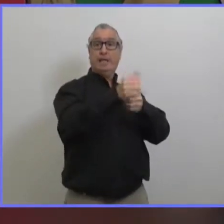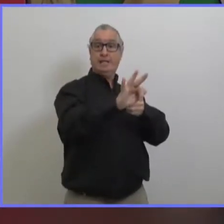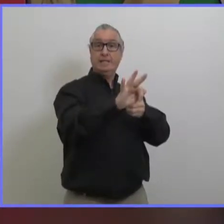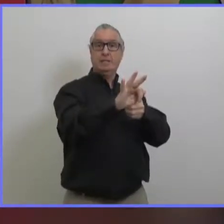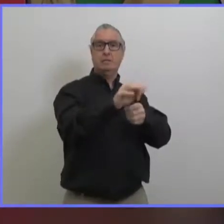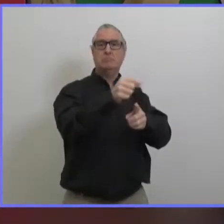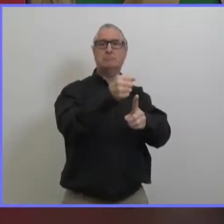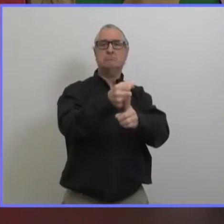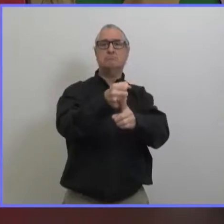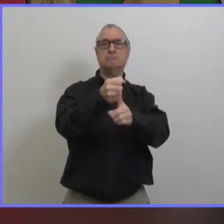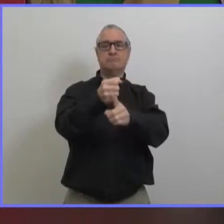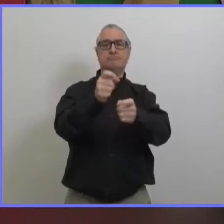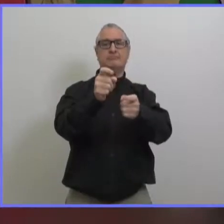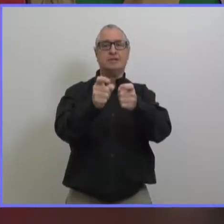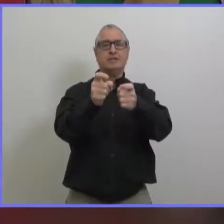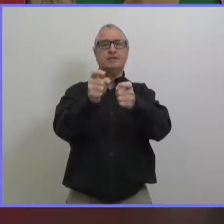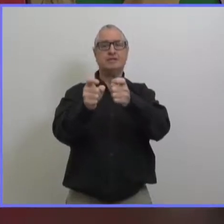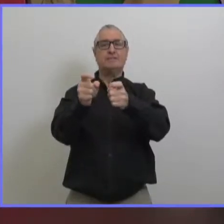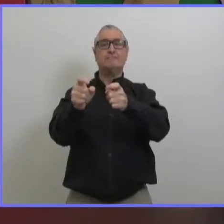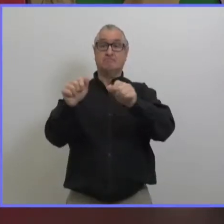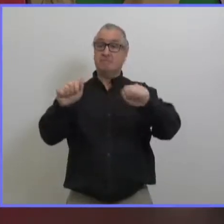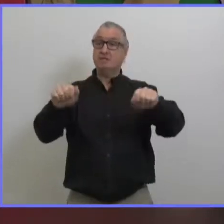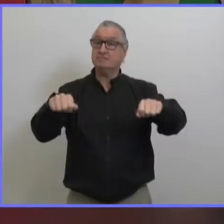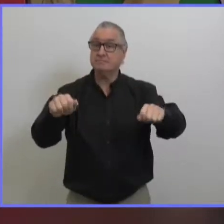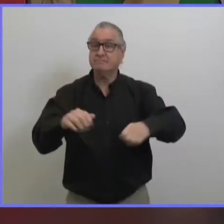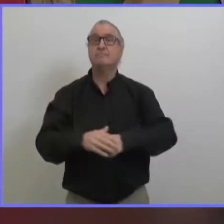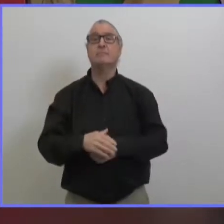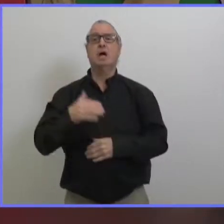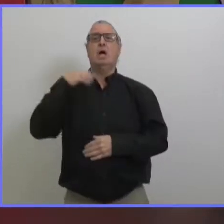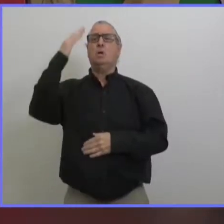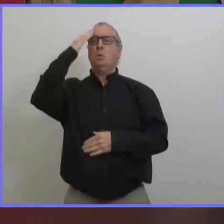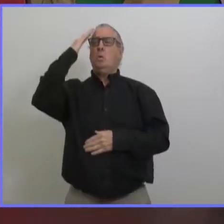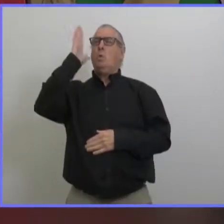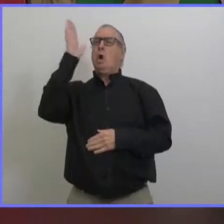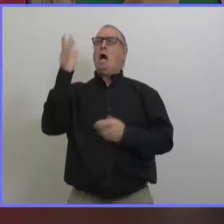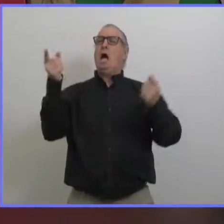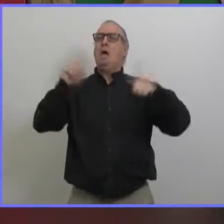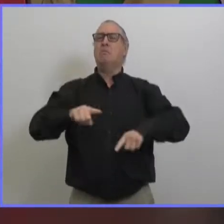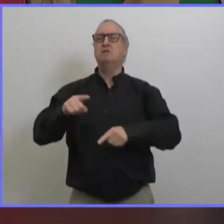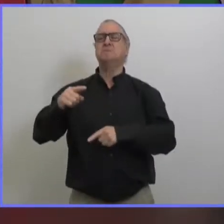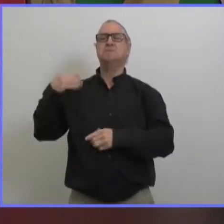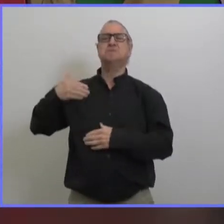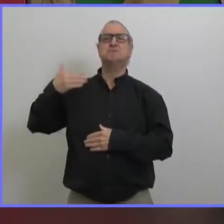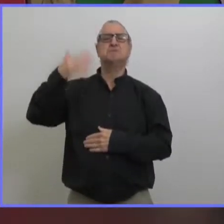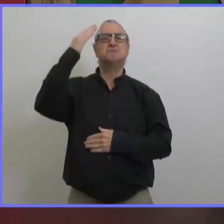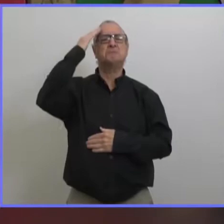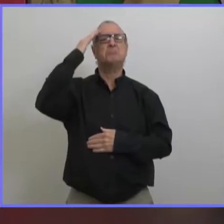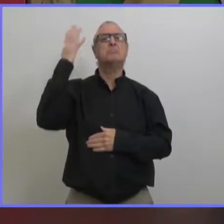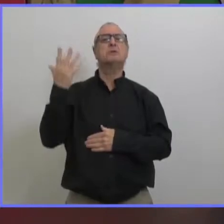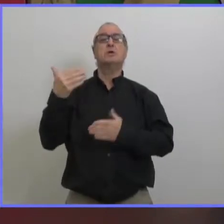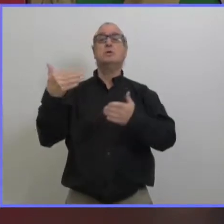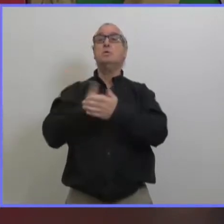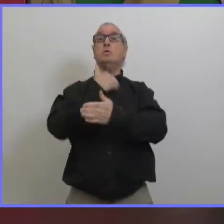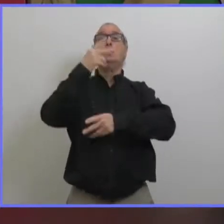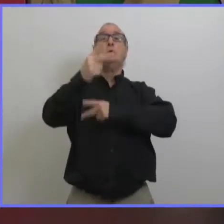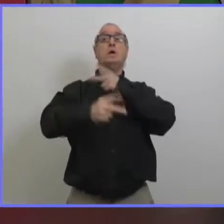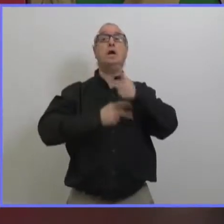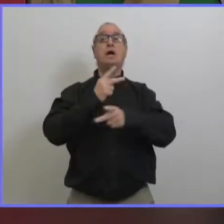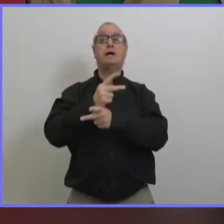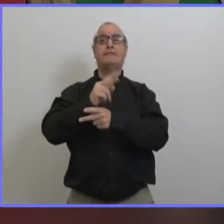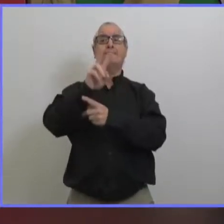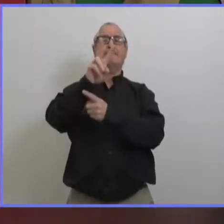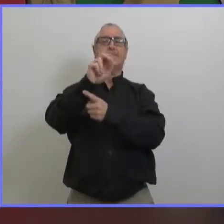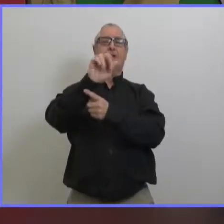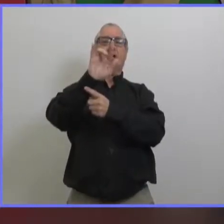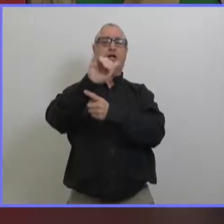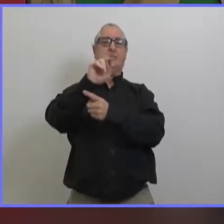fil du temps nous nous attendons à trouver de nombreux variants la grande majorité de ces variants ne